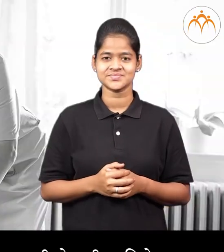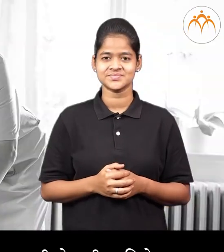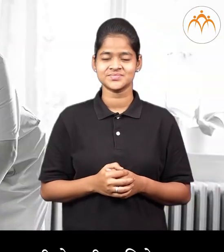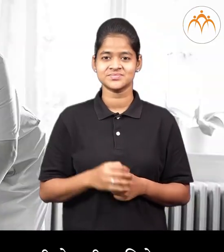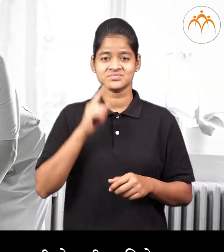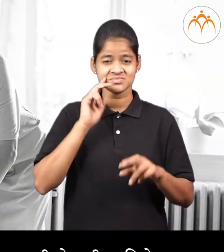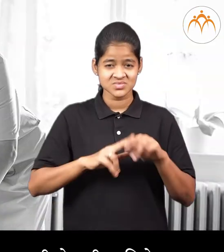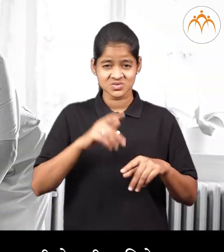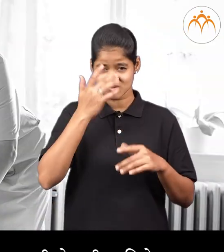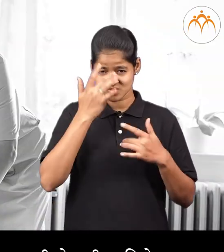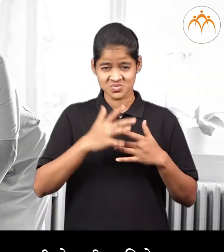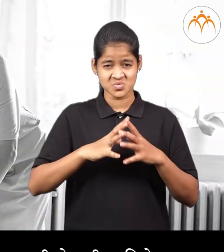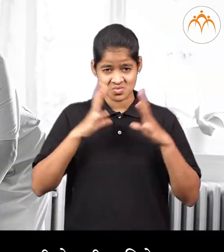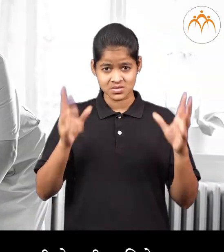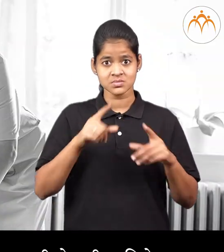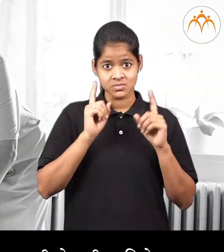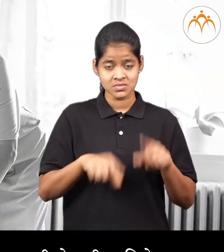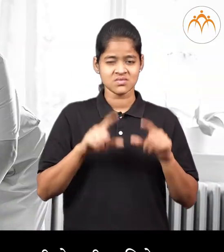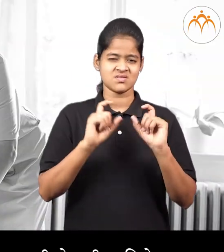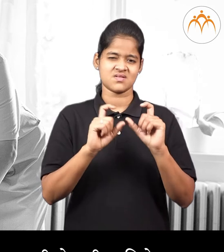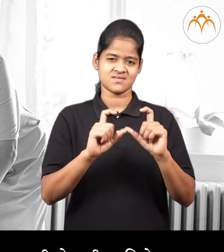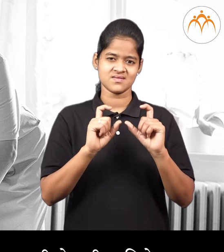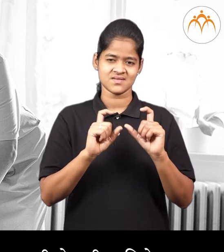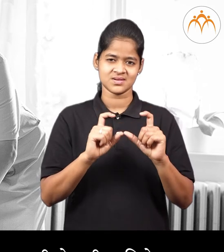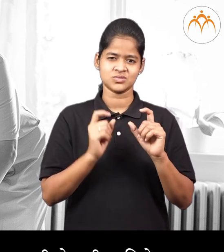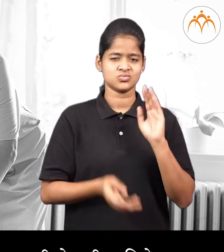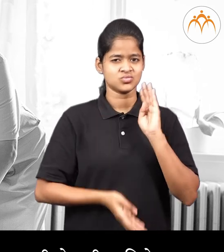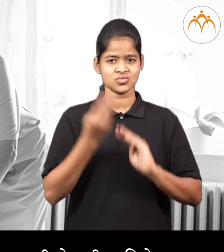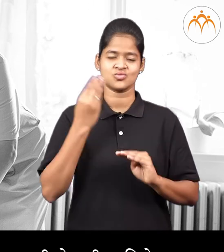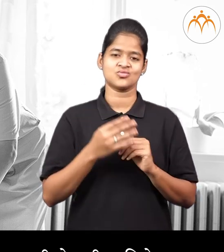मोठा अजार जाला, तर जास्तक आईजी घेतली पाईजे